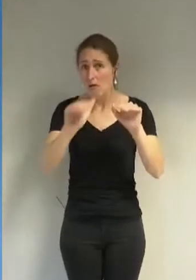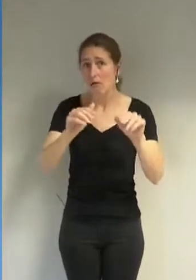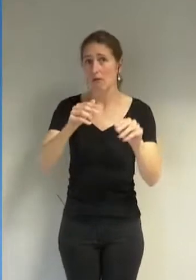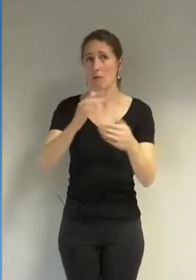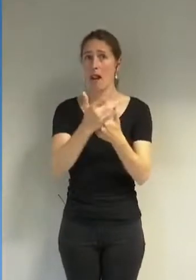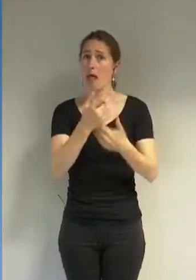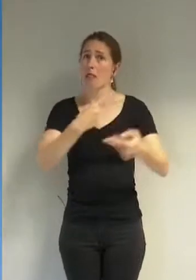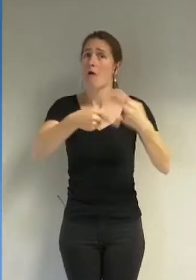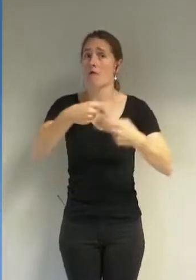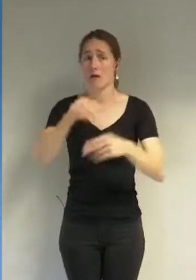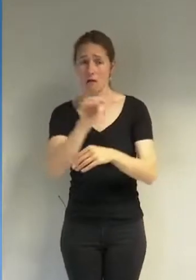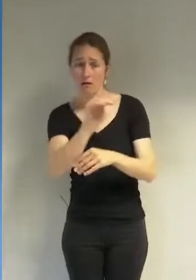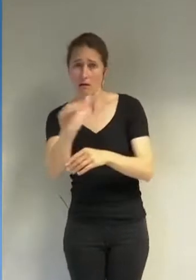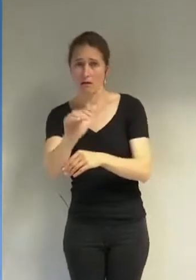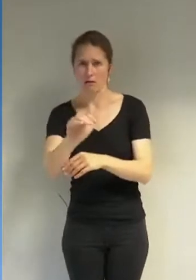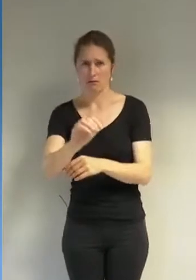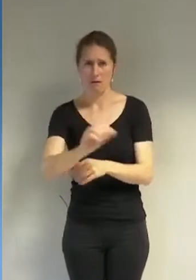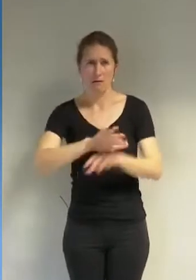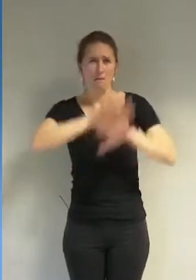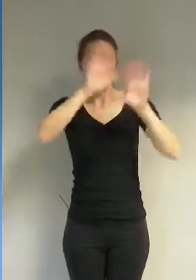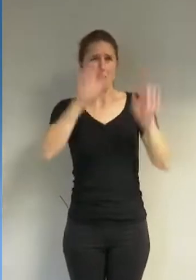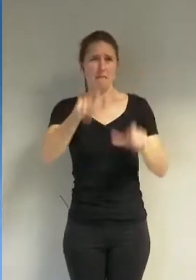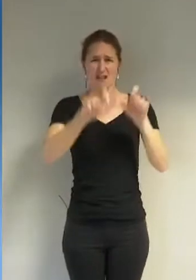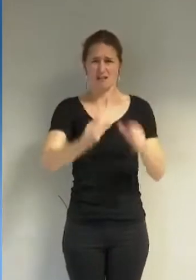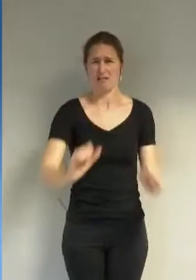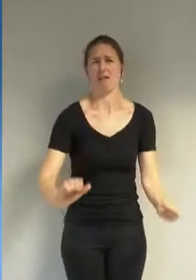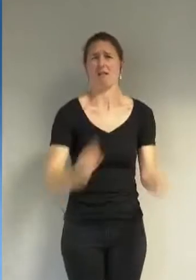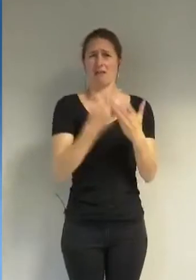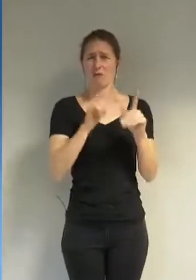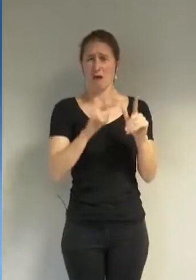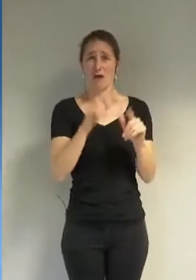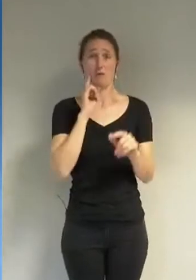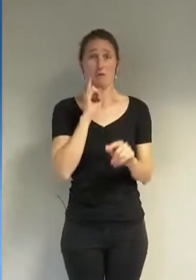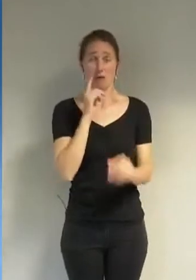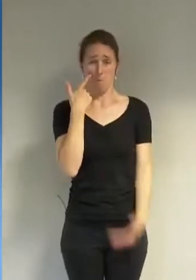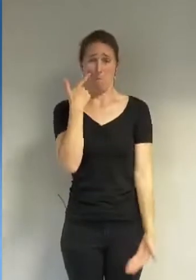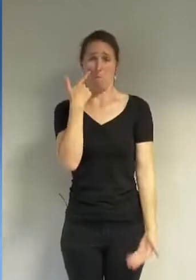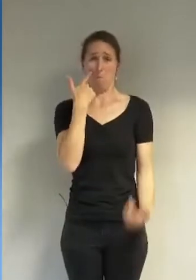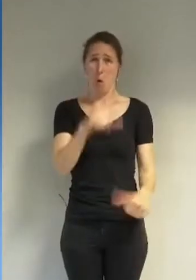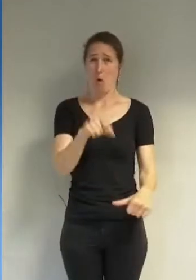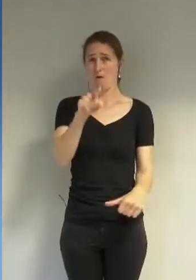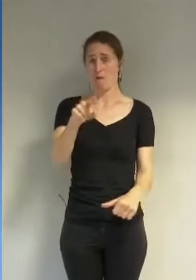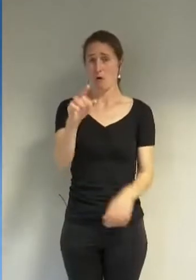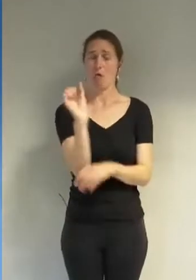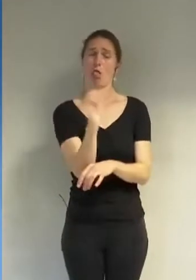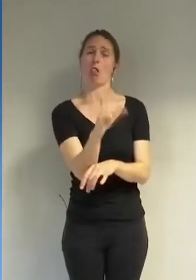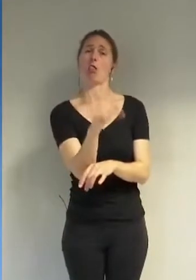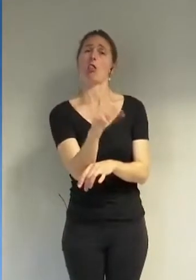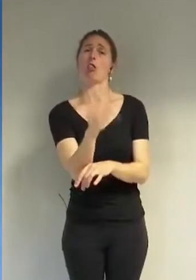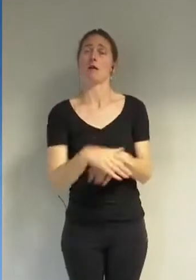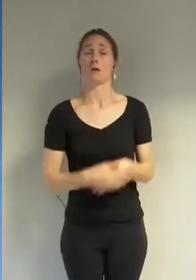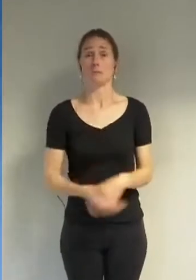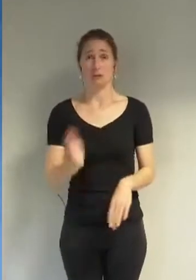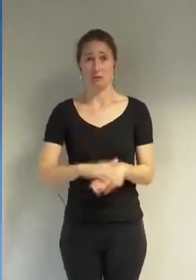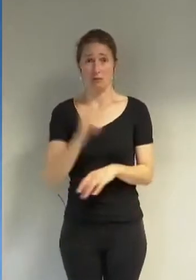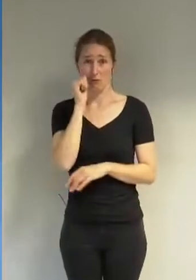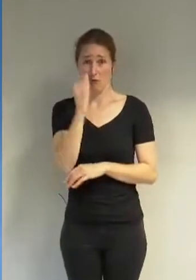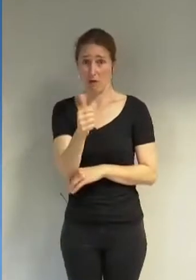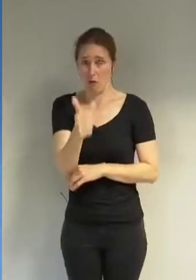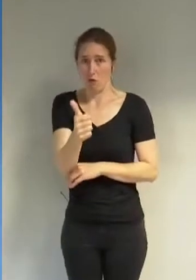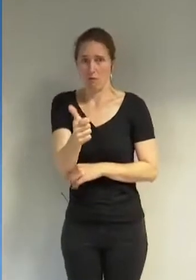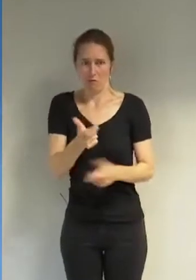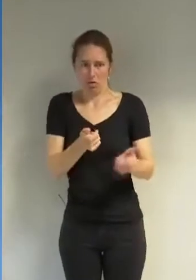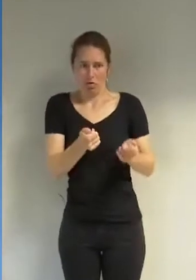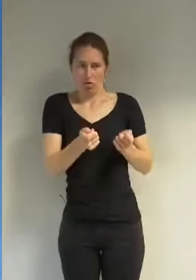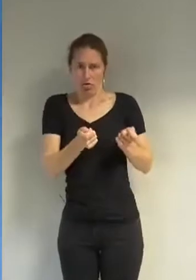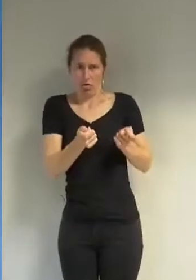Nombreux sont ceux qui ont réagi, car de toute évidence, vous n'avez pas jugé bon de les écouter. Pourtant, ce sont eux qui, demain, vont être en première ligne pour gérer le